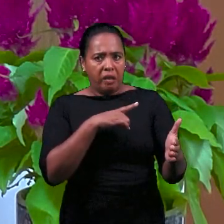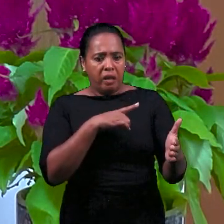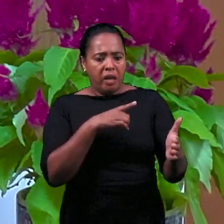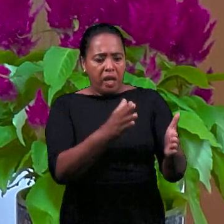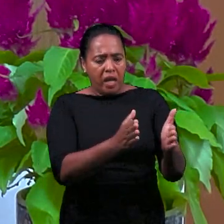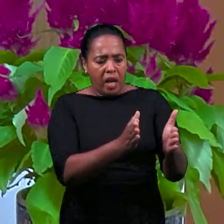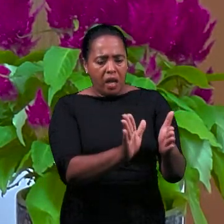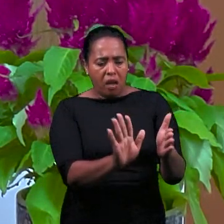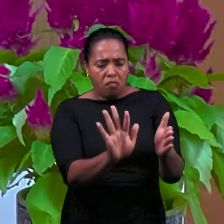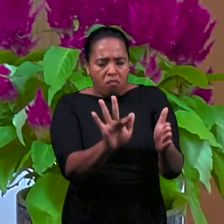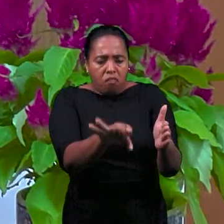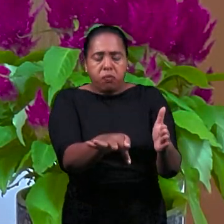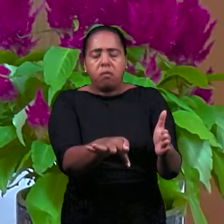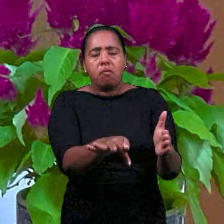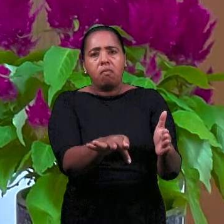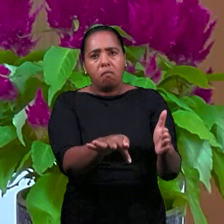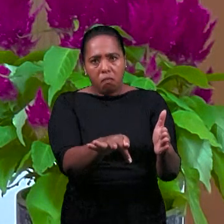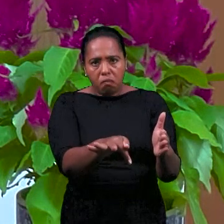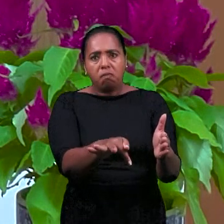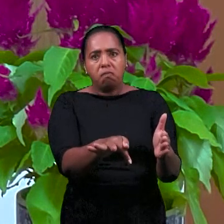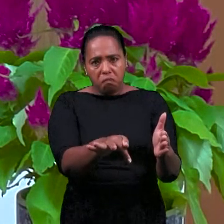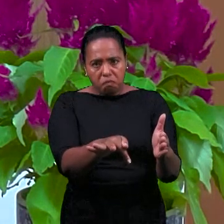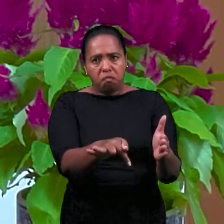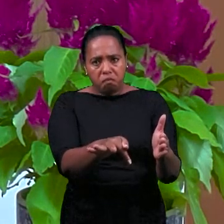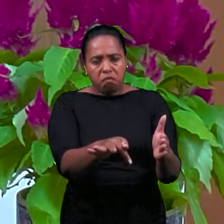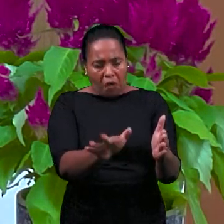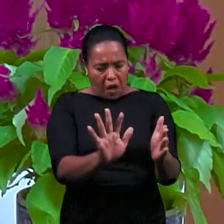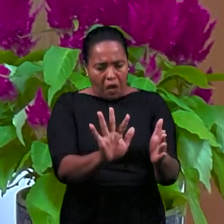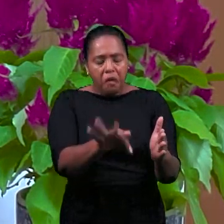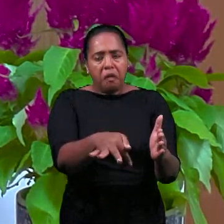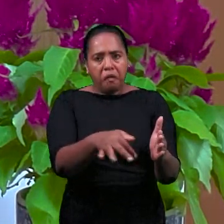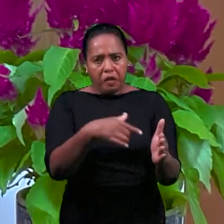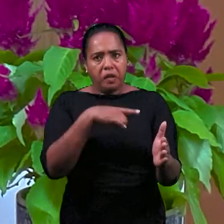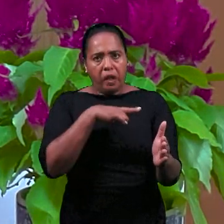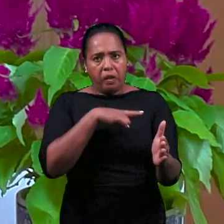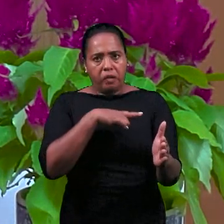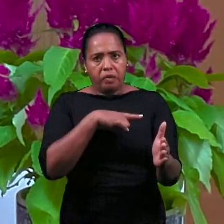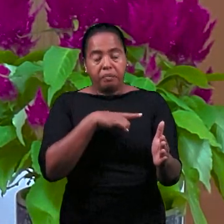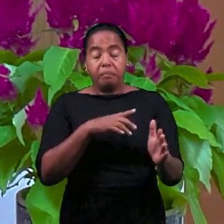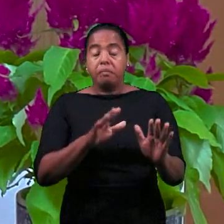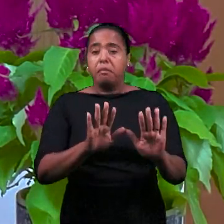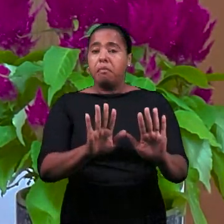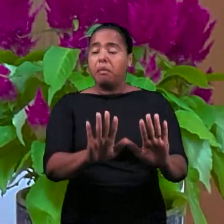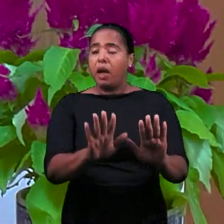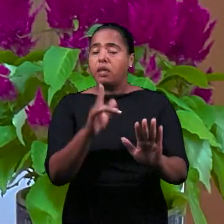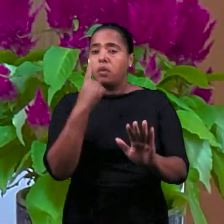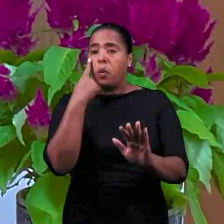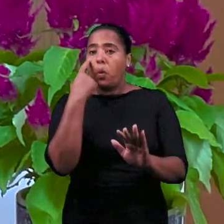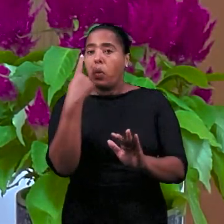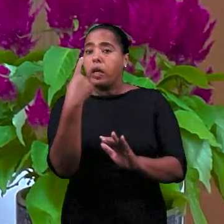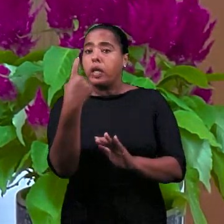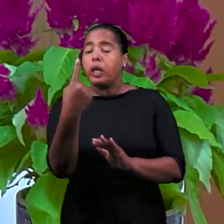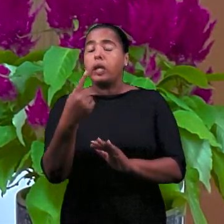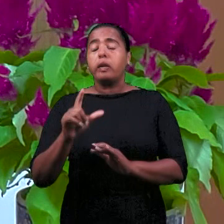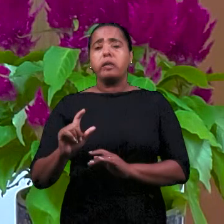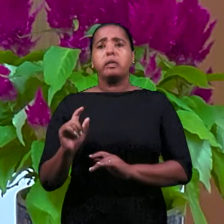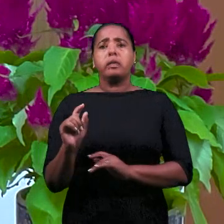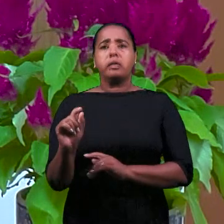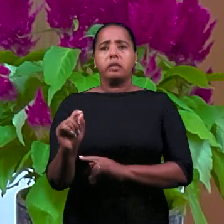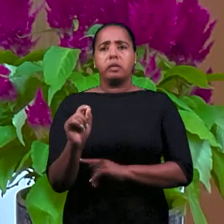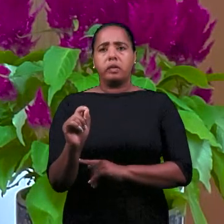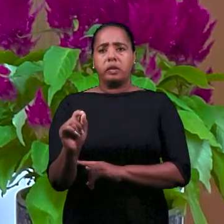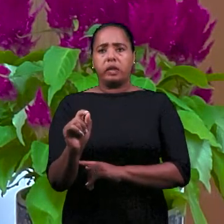у которой есть время, когда она закончится, тоже ограниченная истина. Но еще одна такая интересная